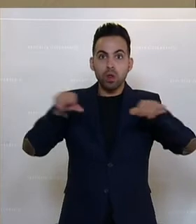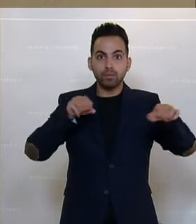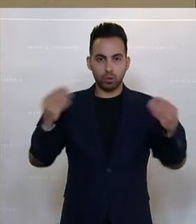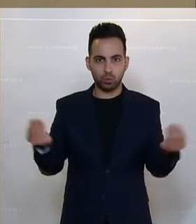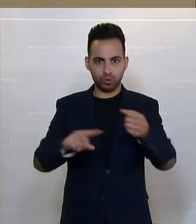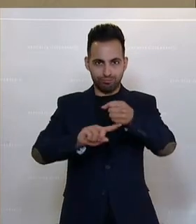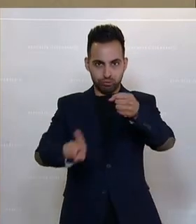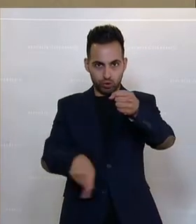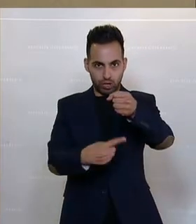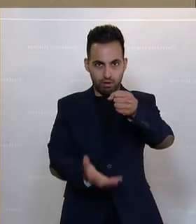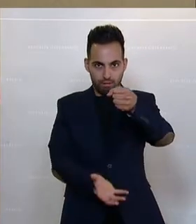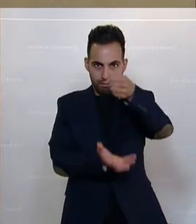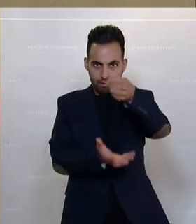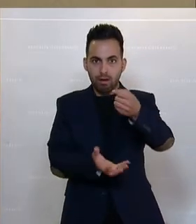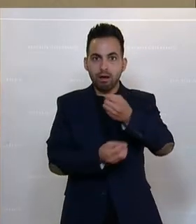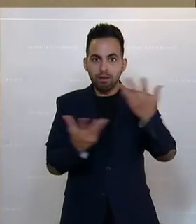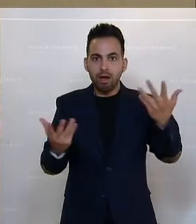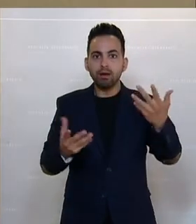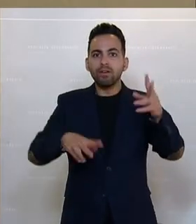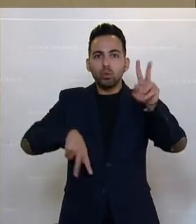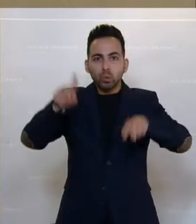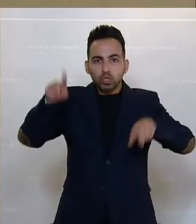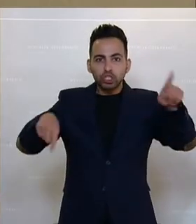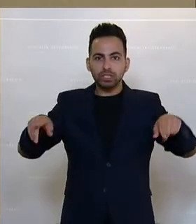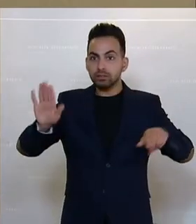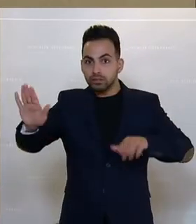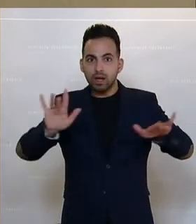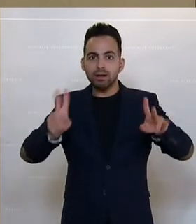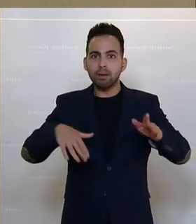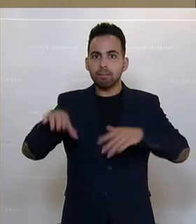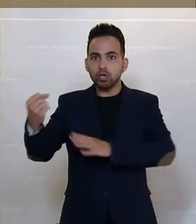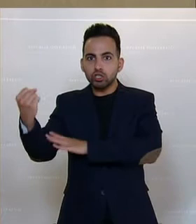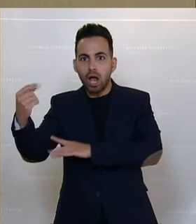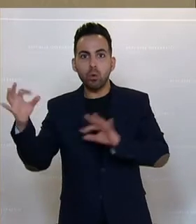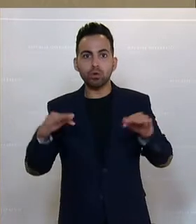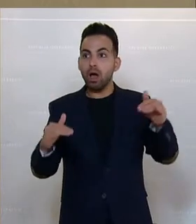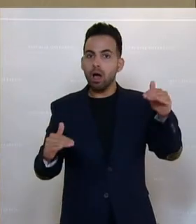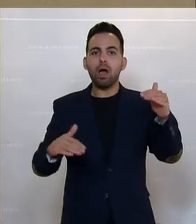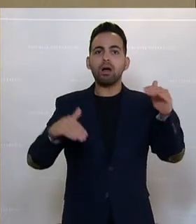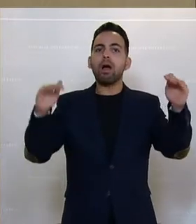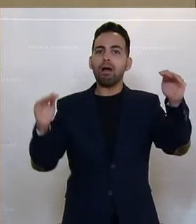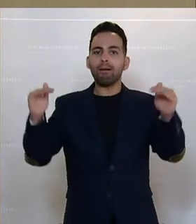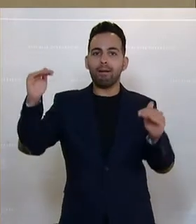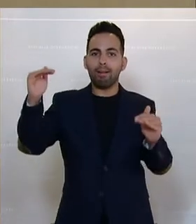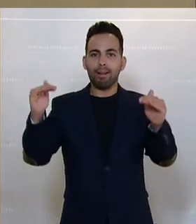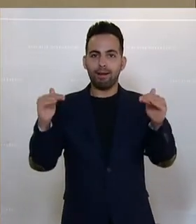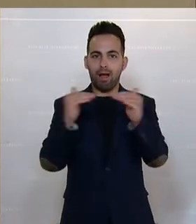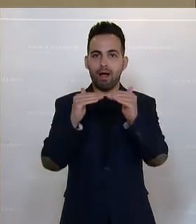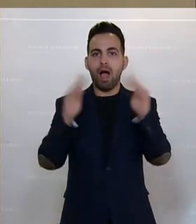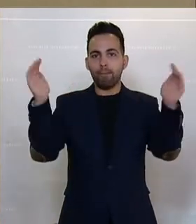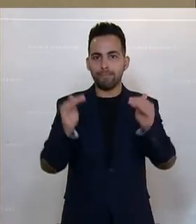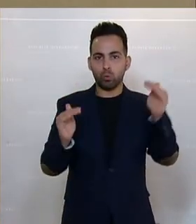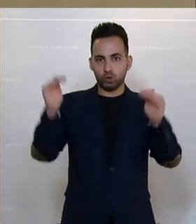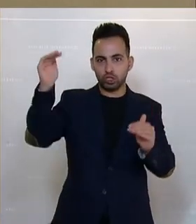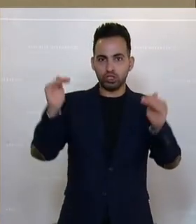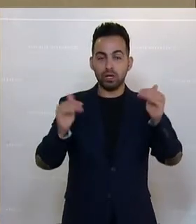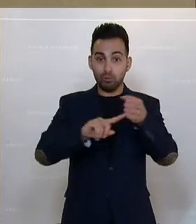kann natürlich Unterschiede verstärken oder Unterschiede abbauen. Und dieses Budget, die